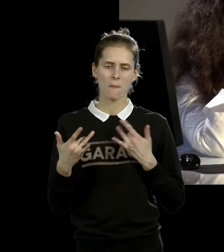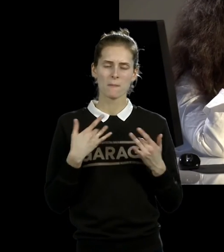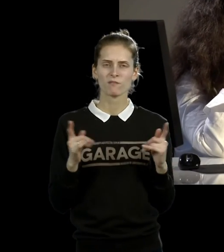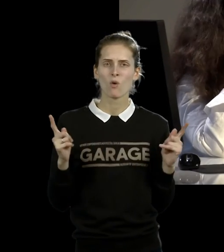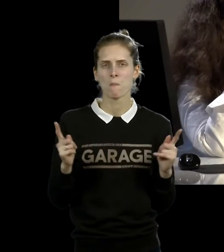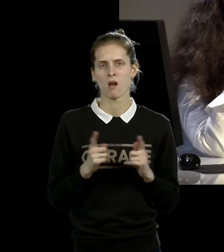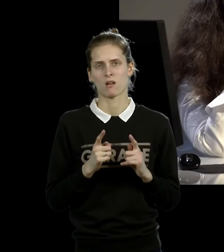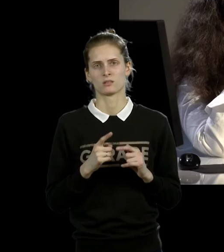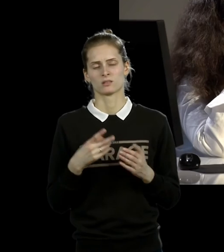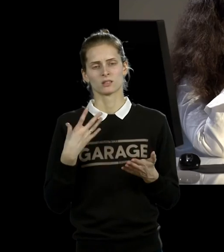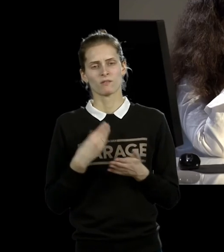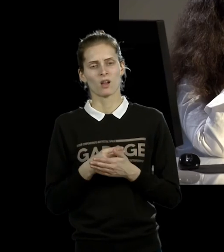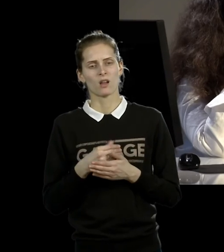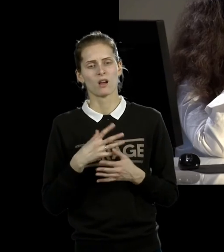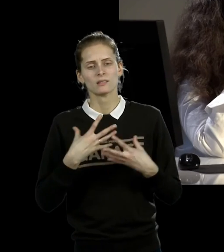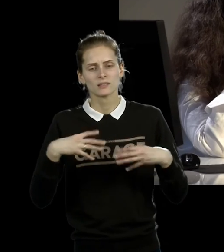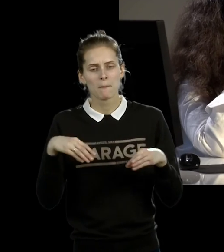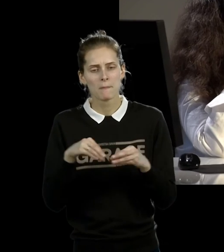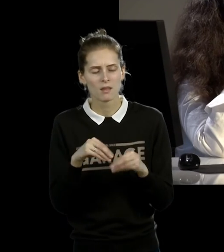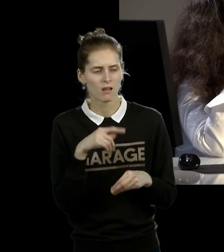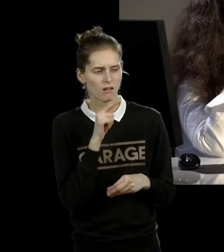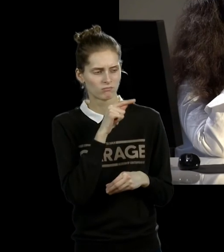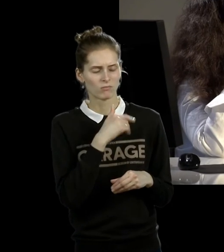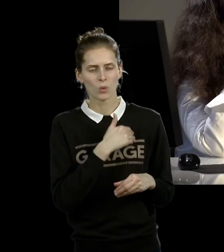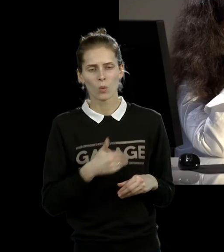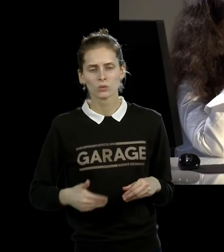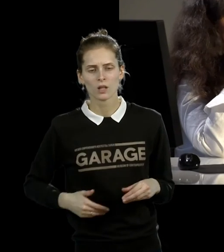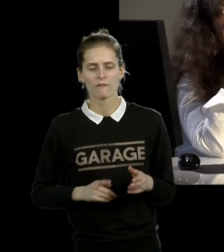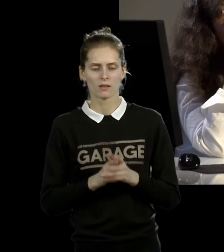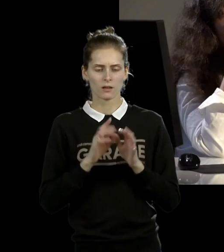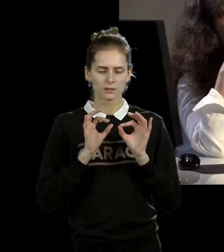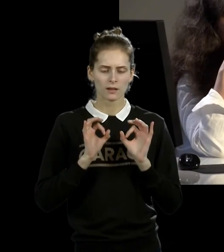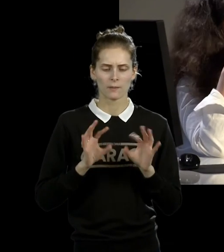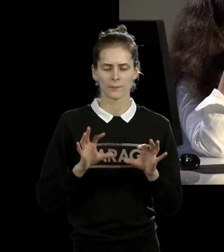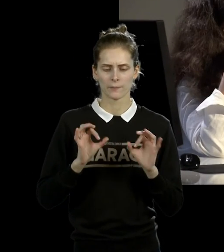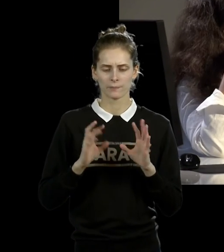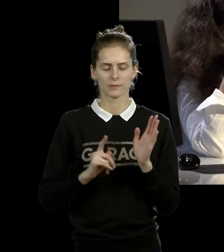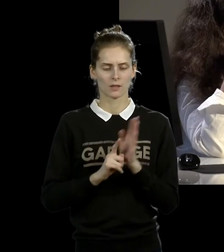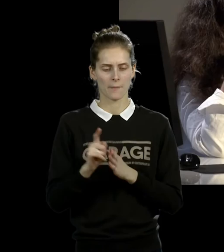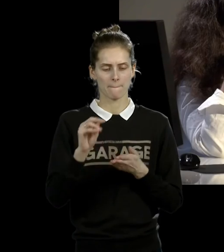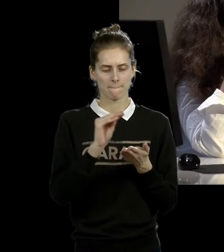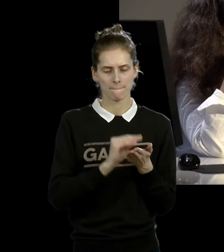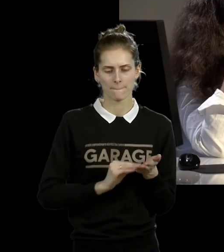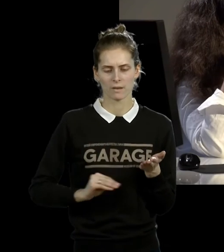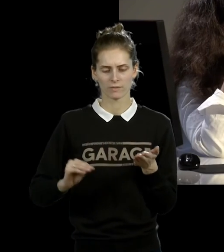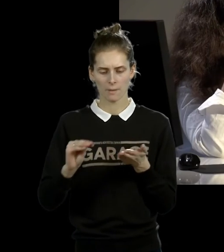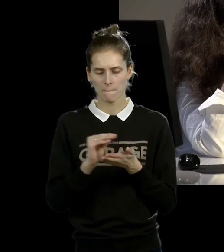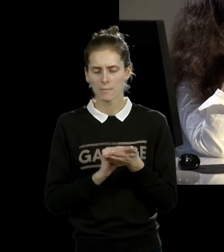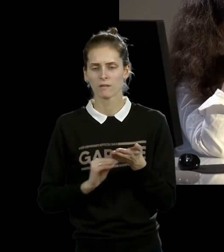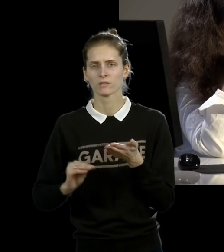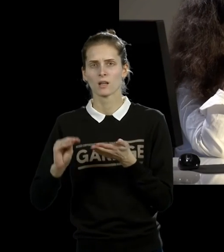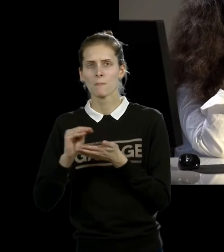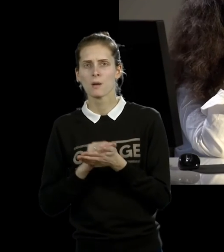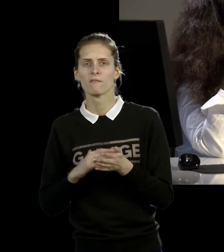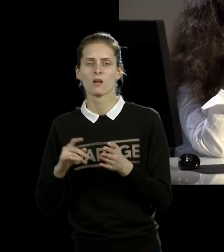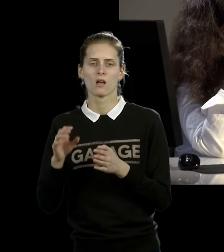свою югославскую семью начинает рассказывать как некий сюжет. Она начинает повторять свои, как некое сценическое